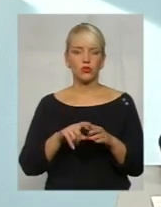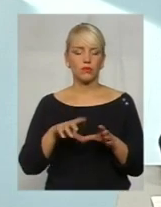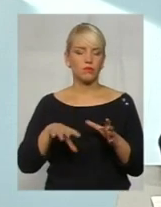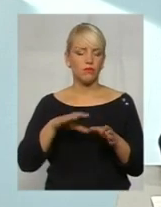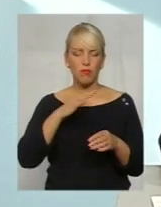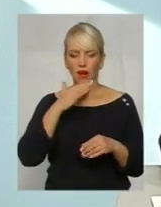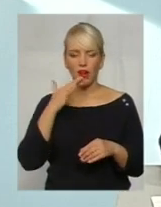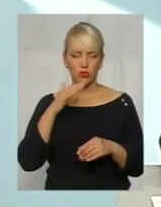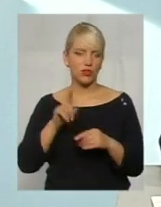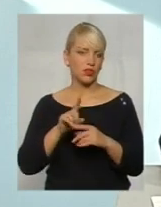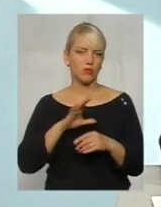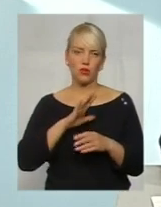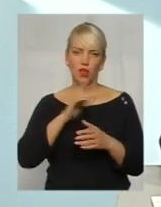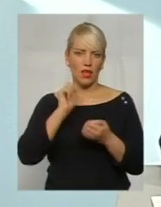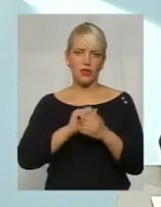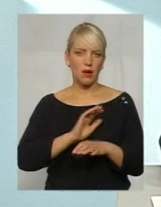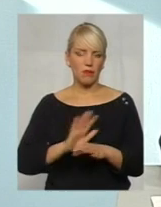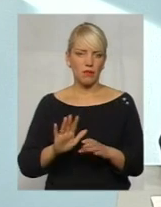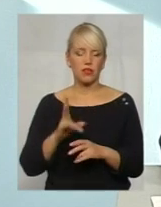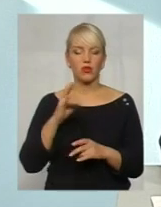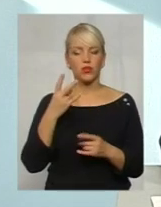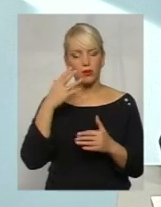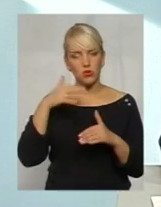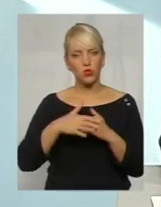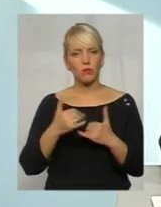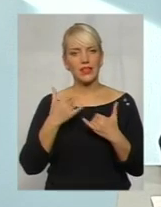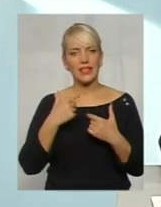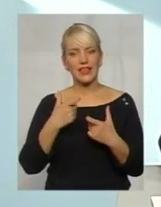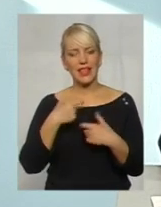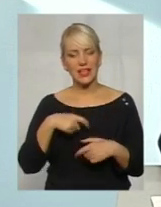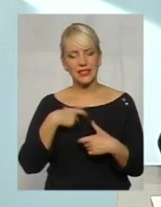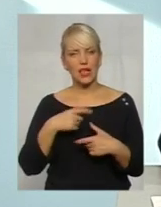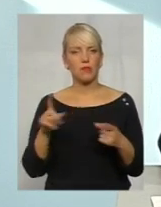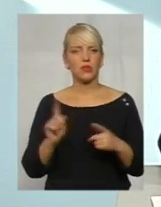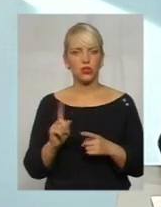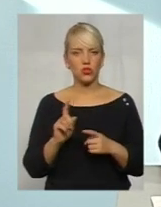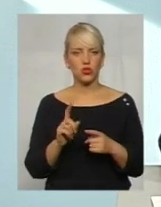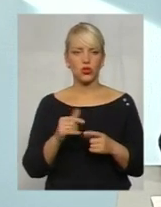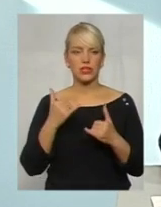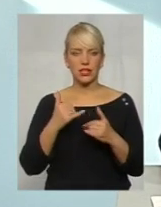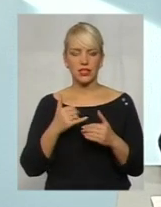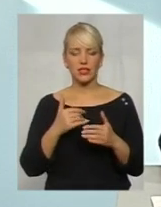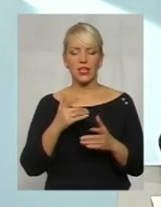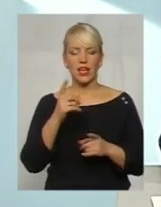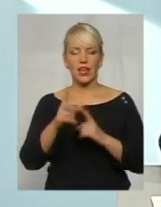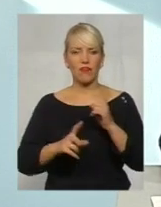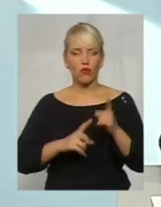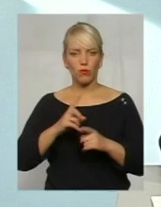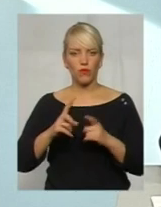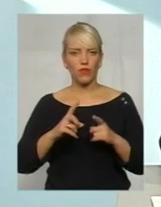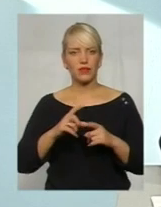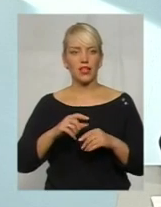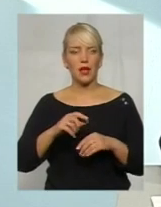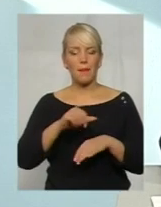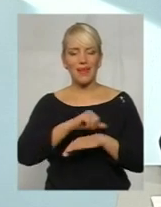'ятаю. І треба для себе зрозуміти, що на сьогоднішній день в стадії реформування міністерства міграційна служба